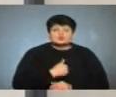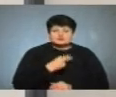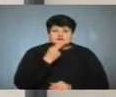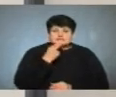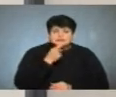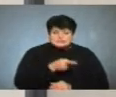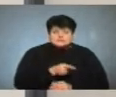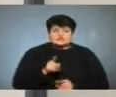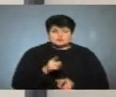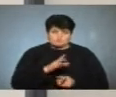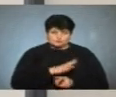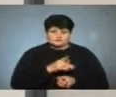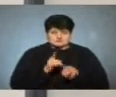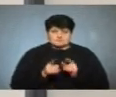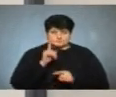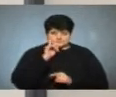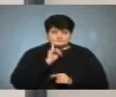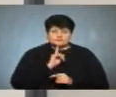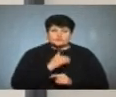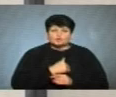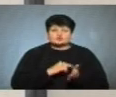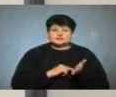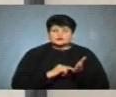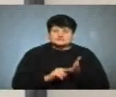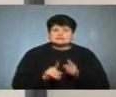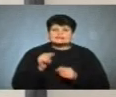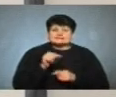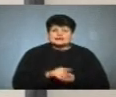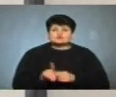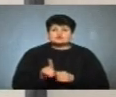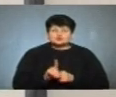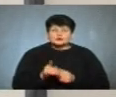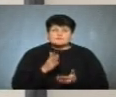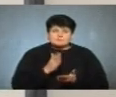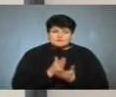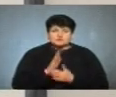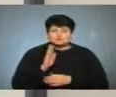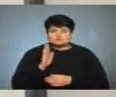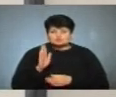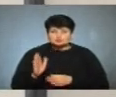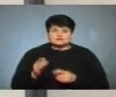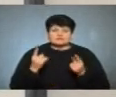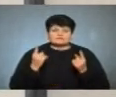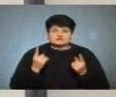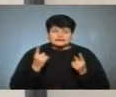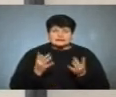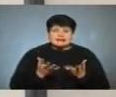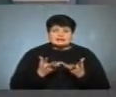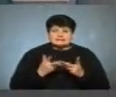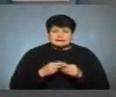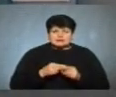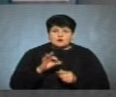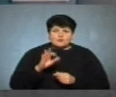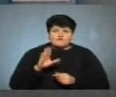і щоб воно було насправді смачне. Але хочу наголосити і про те, що мають бути велика кількість